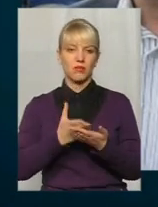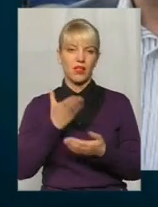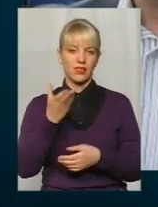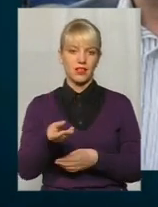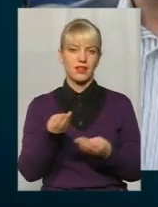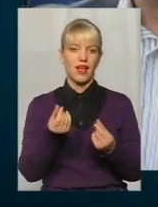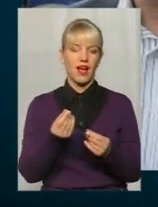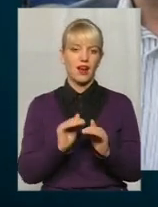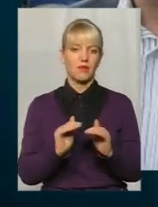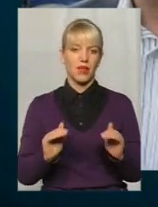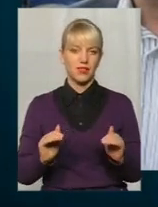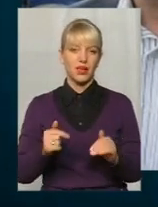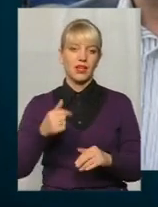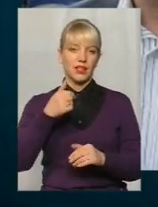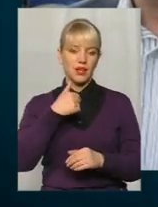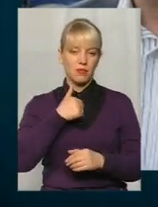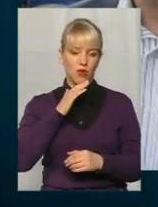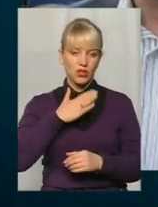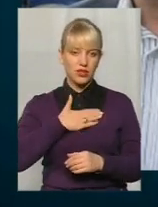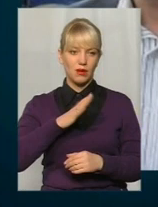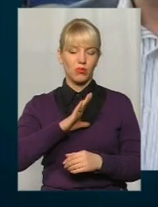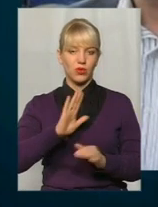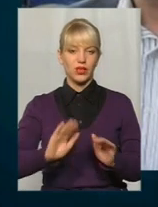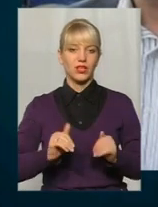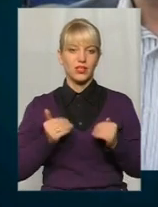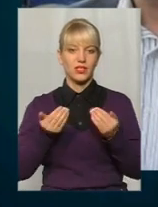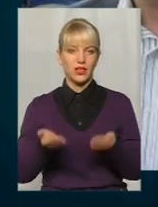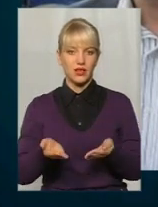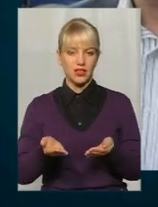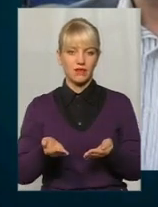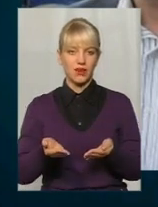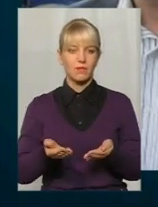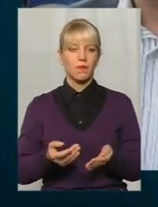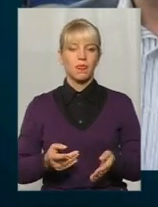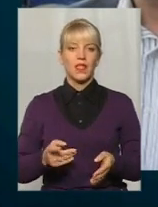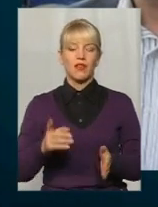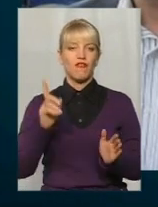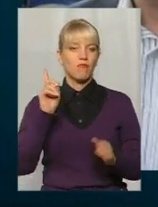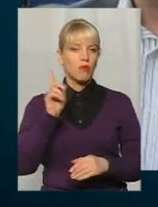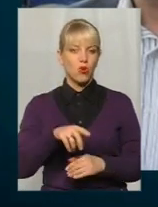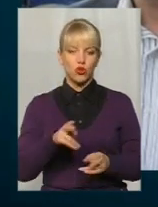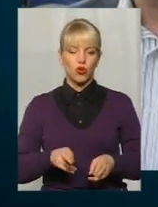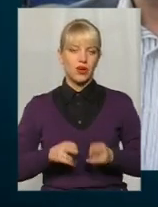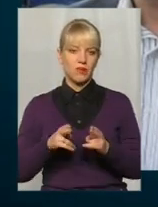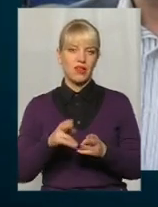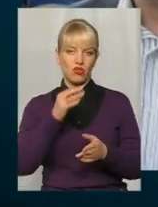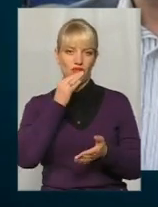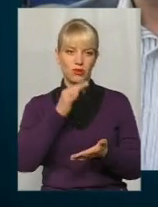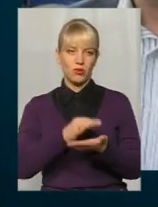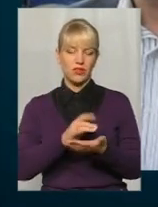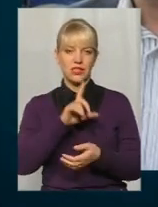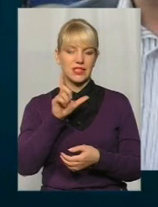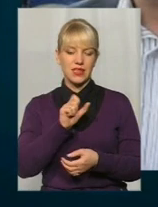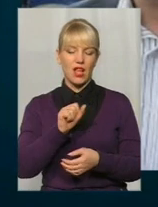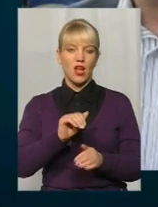І мої були ініціативи вплоть до кримінальної відповідальності за